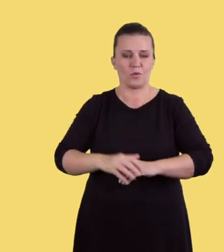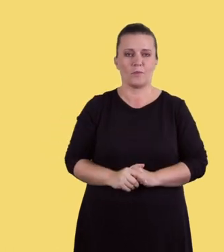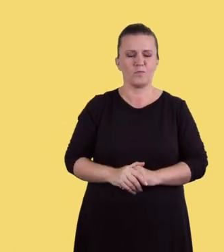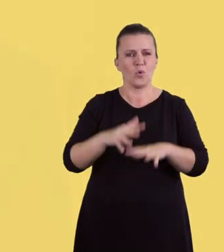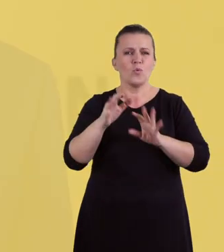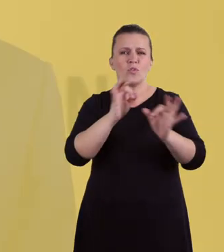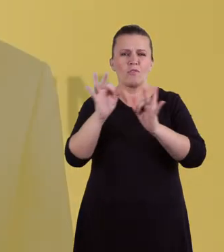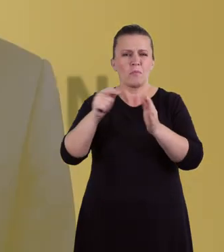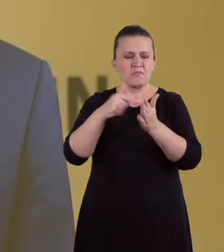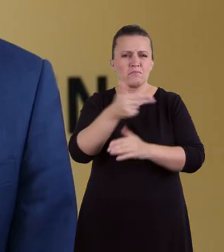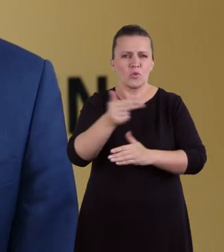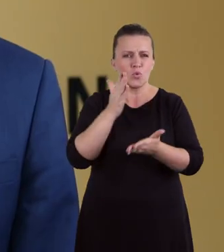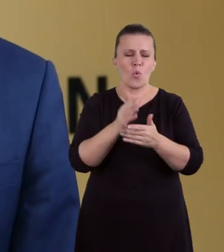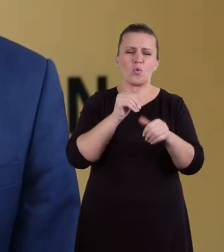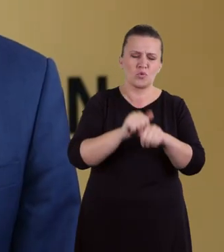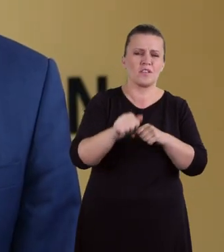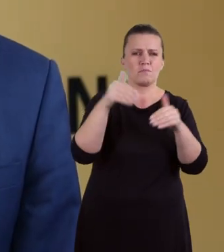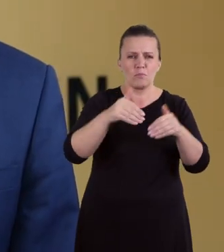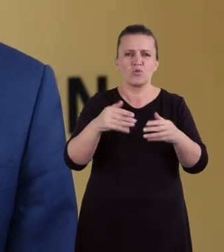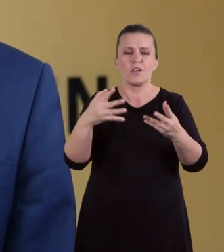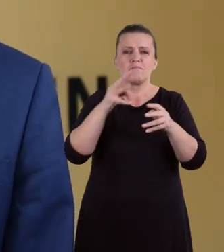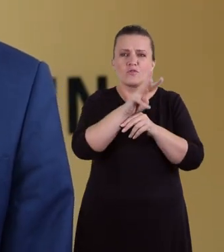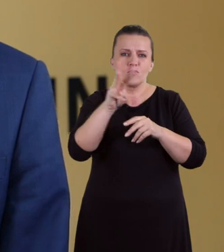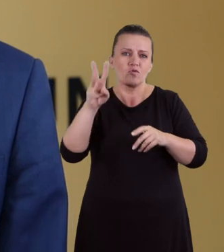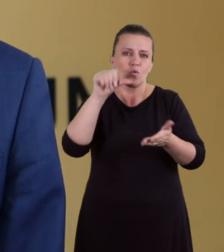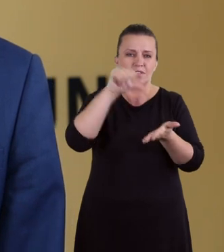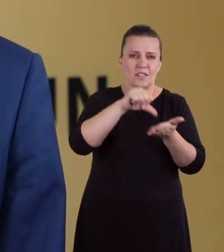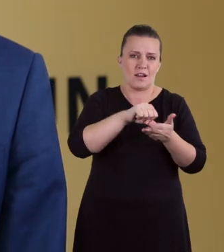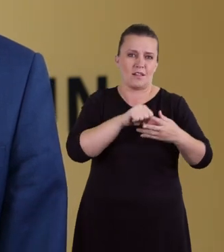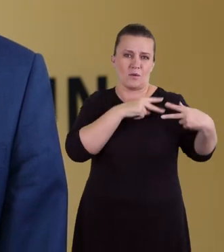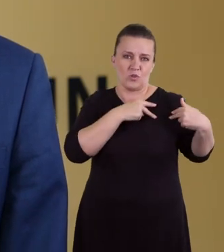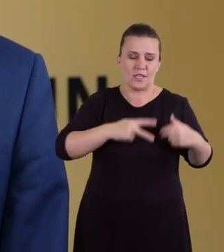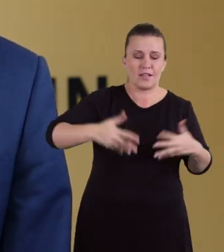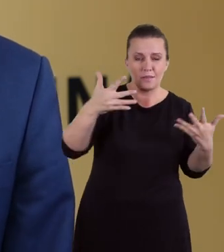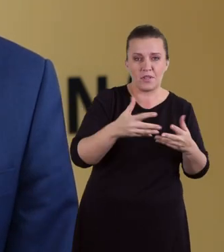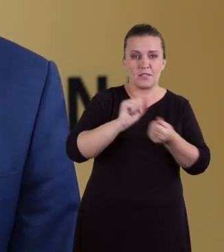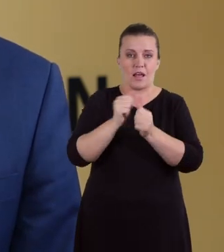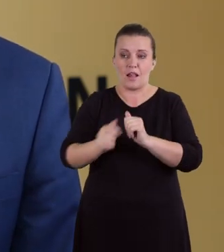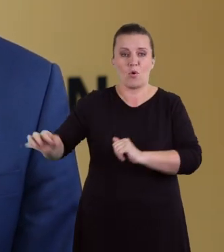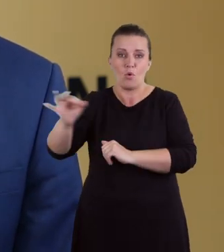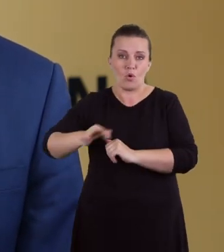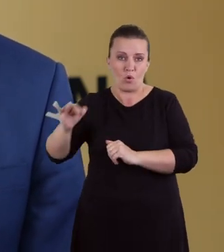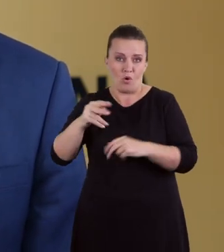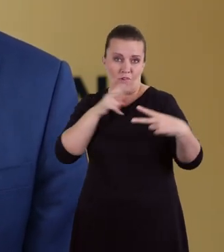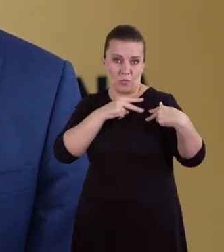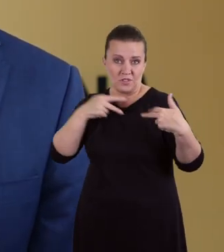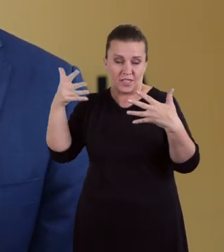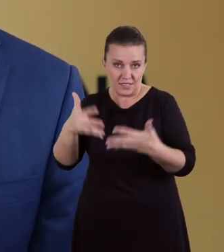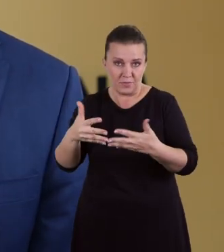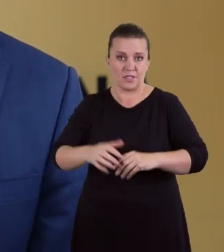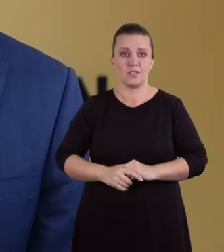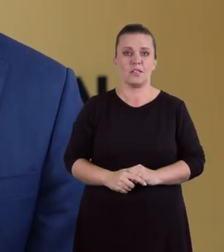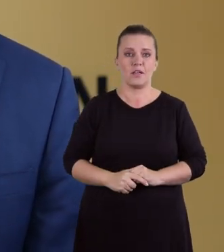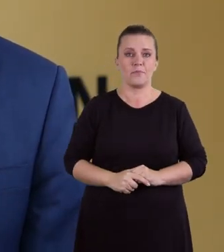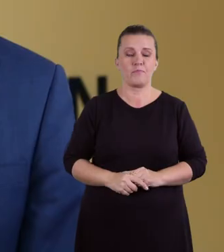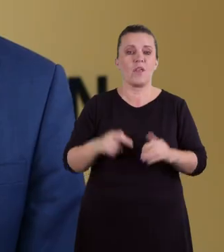Bardzo dużo informacji o nowym egzaminie maturalnym już jest dostępnych, można je znaleźć na stronach internetowych Centralnej Komisji Egzaminacyjnej i Okręgowych